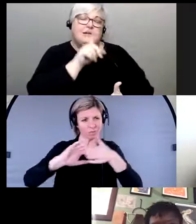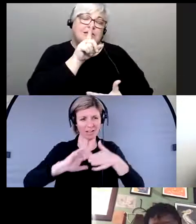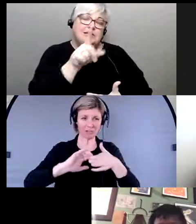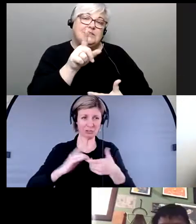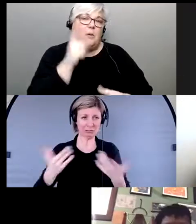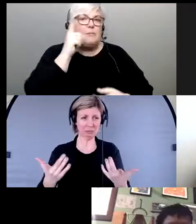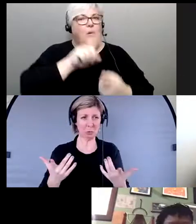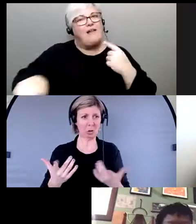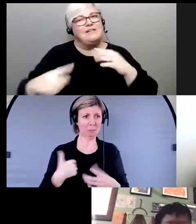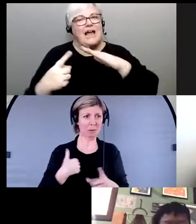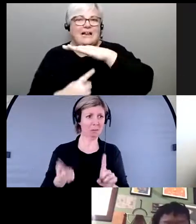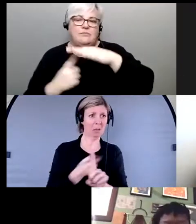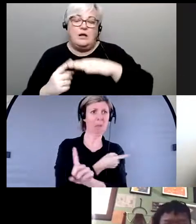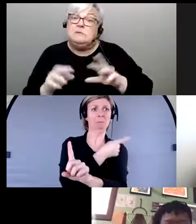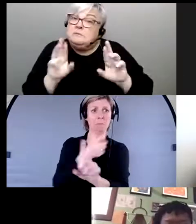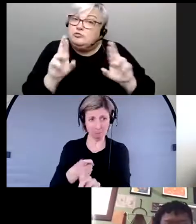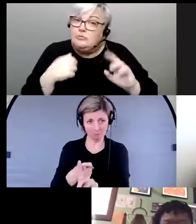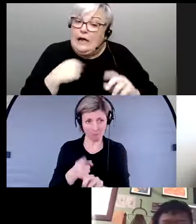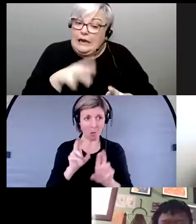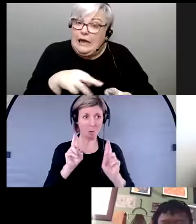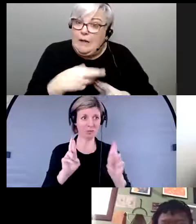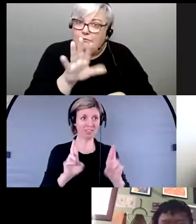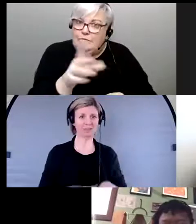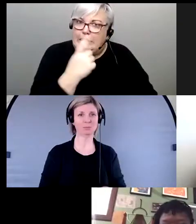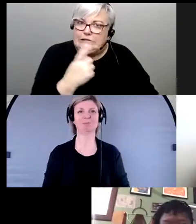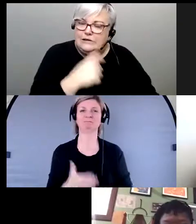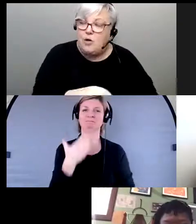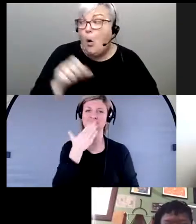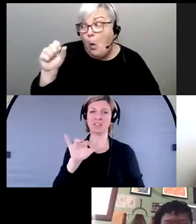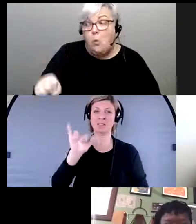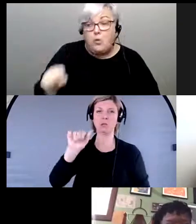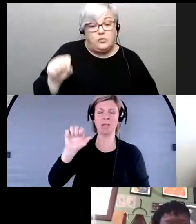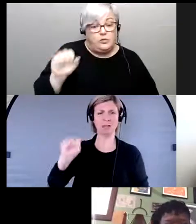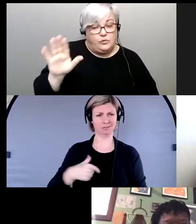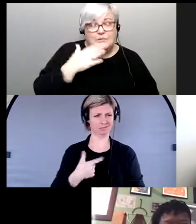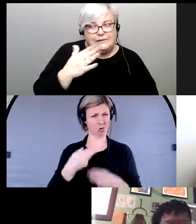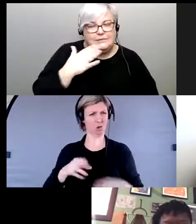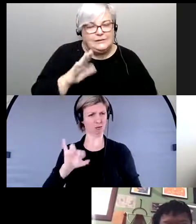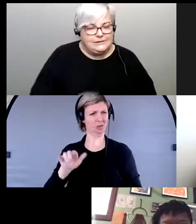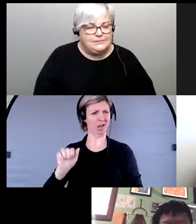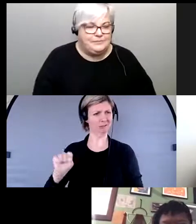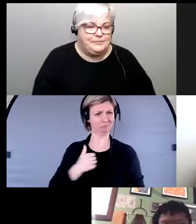'isolement des gens j'espère que ça répond à votre question merci merci Yaz